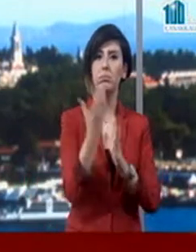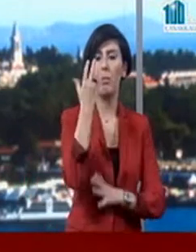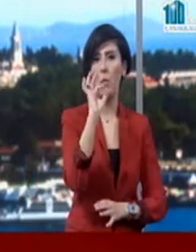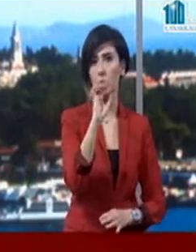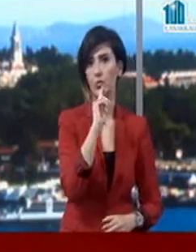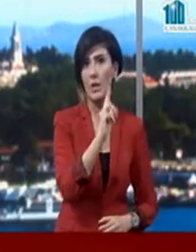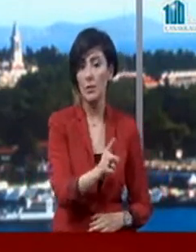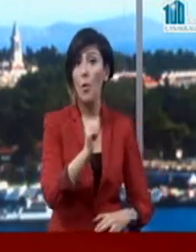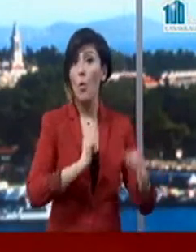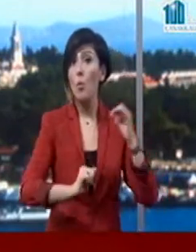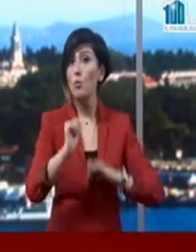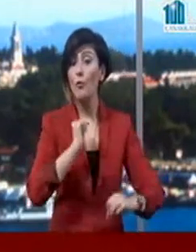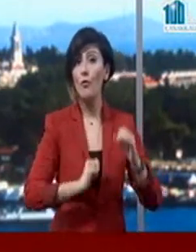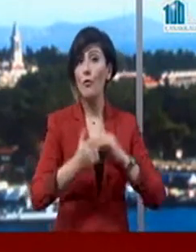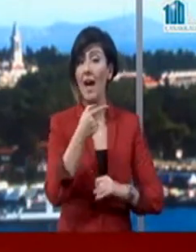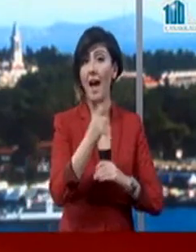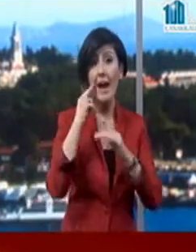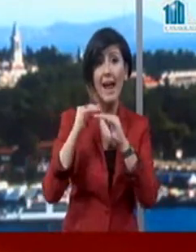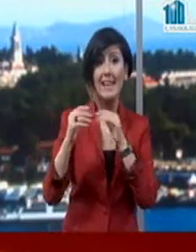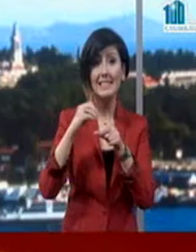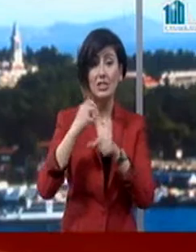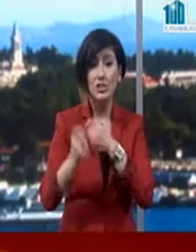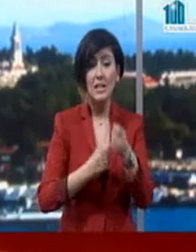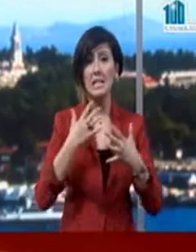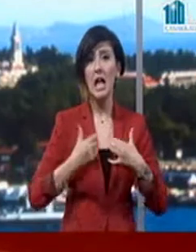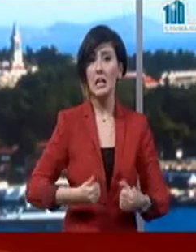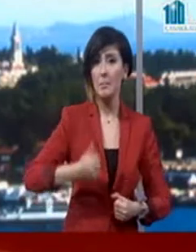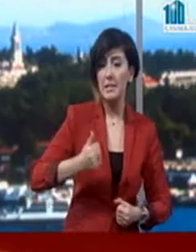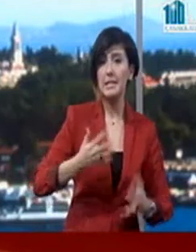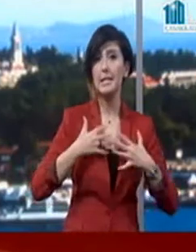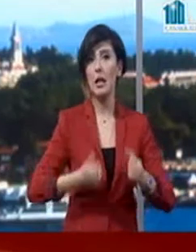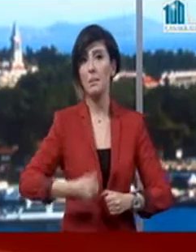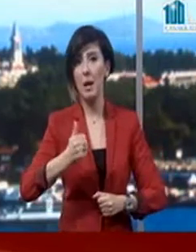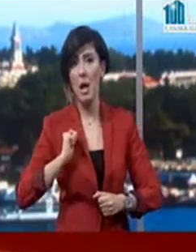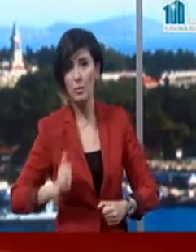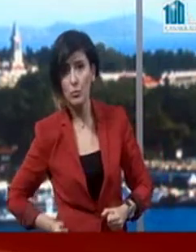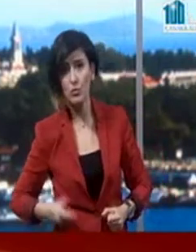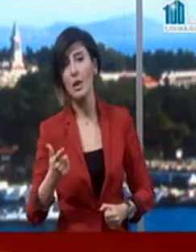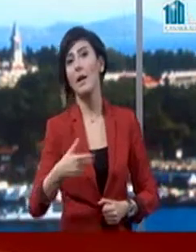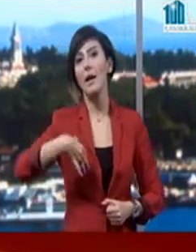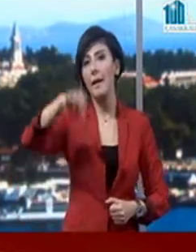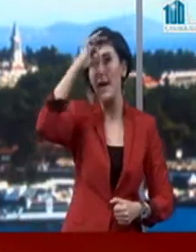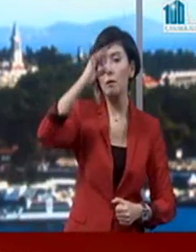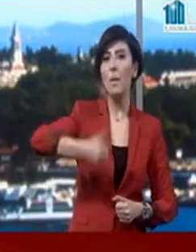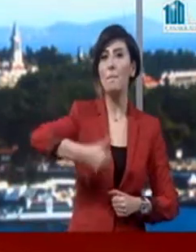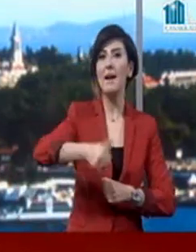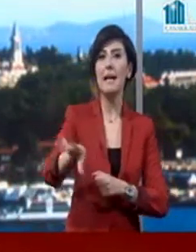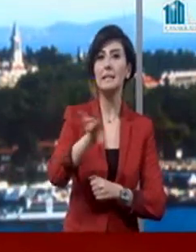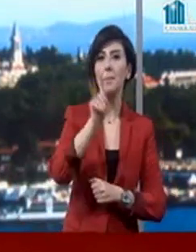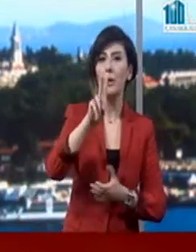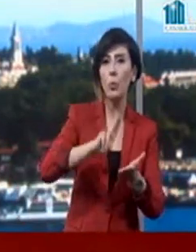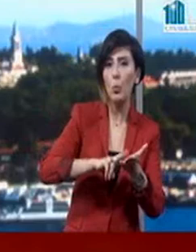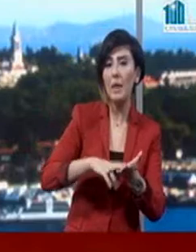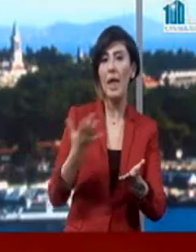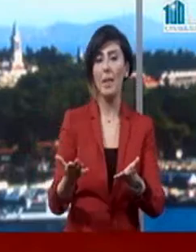kurulacak. Üniversitenin mütebelli heyeti, Sağlık Bakanı, Sağlık Bakanlığı Müsteşarı, Rektör, Bakanı seçeceği bir üye